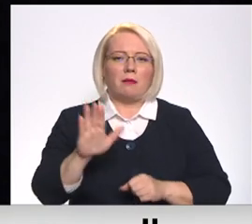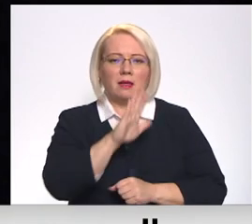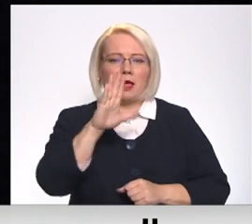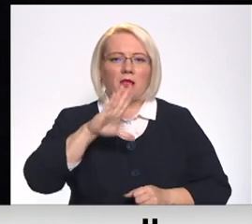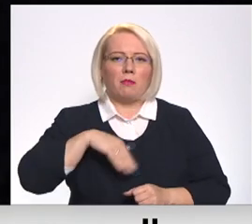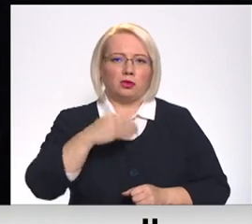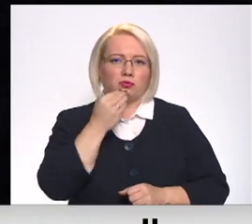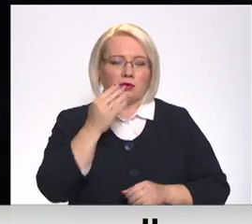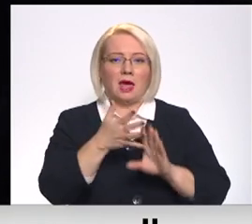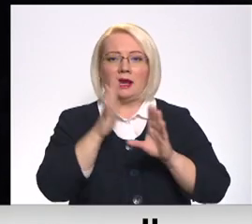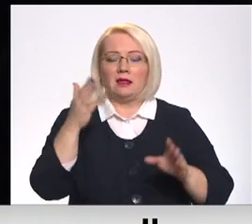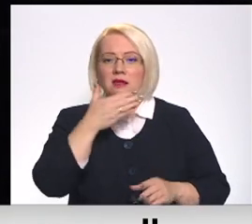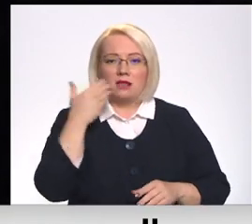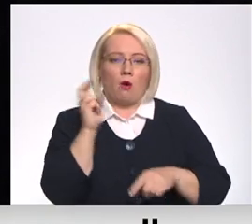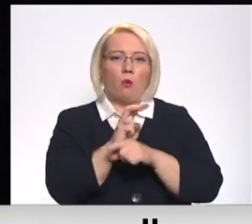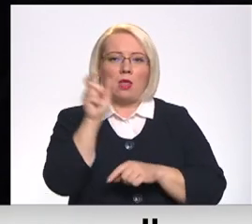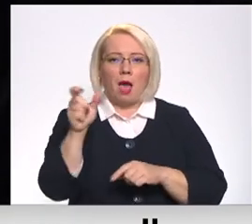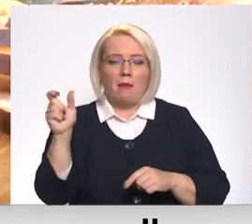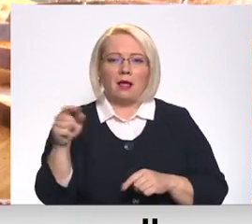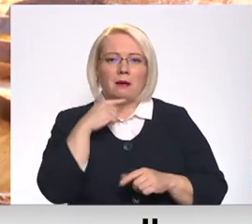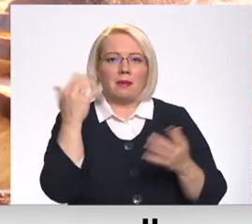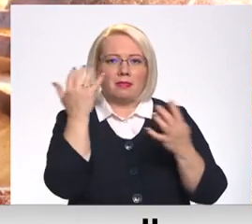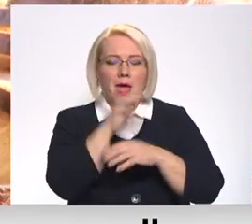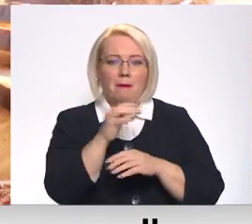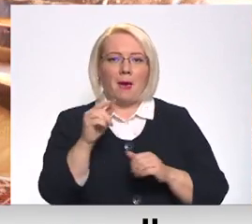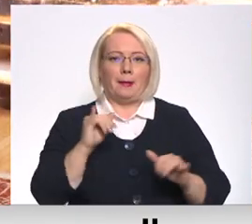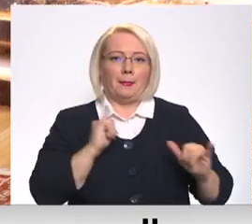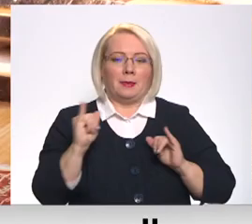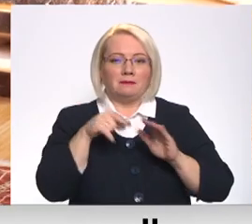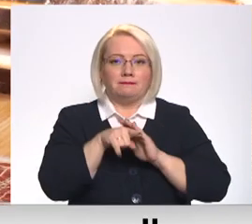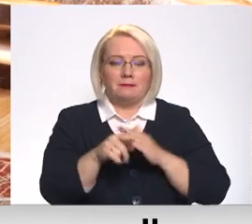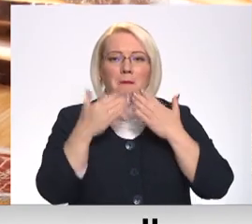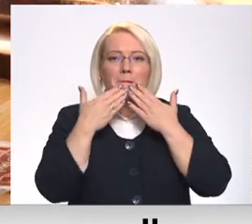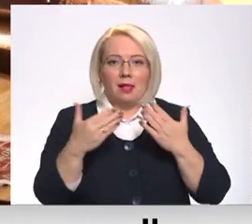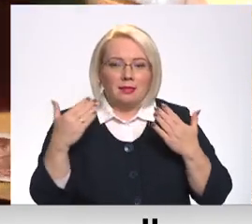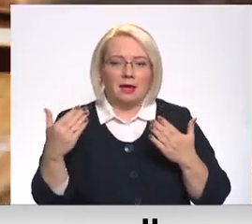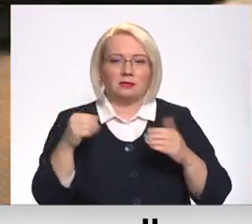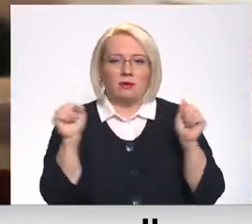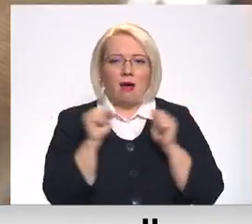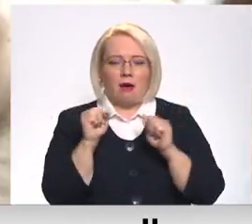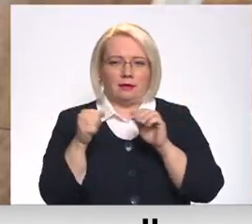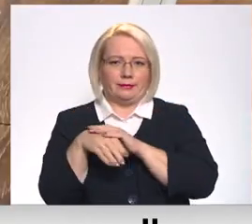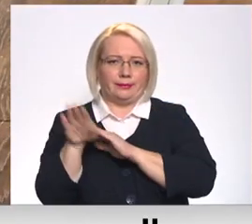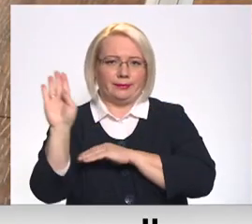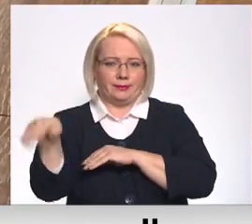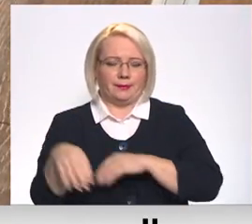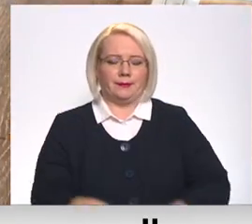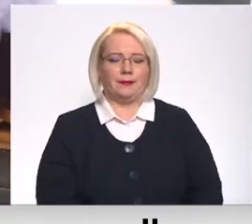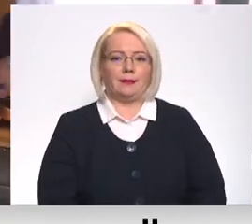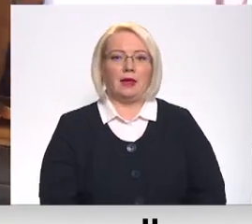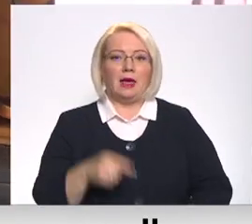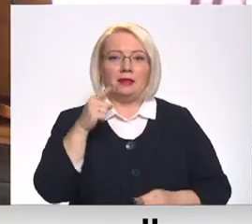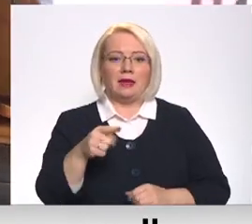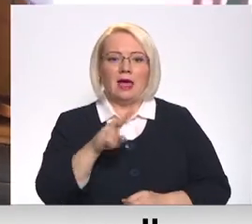neveidojas, un apmeklētāji cenšas būt nemenāmi. Vika lienāk, pasakās par iespēju, un pēc iespējas ātrāk telpu pameti.